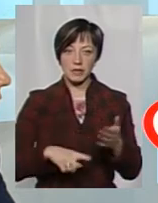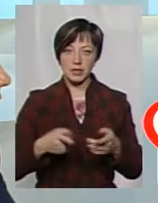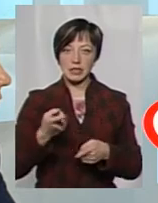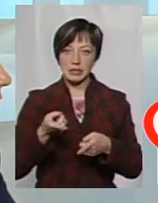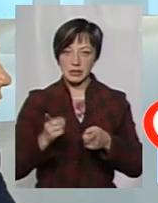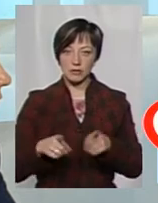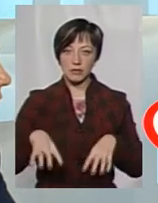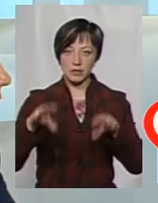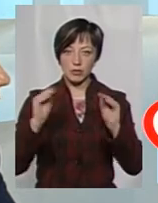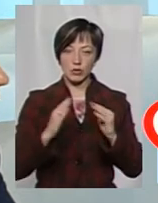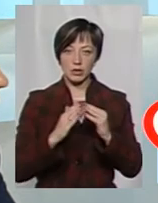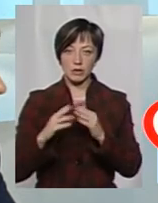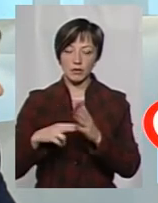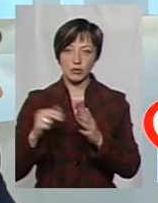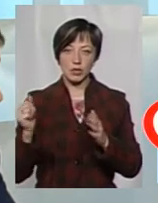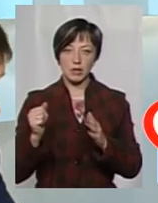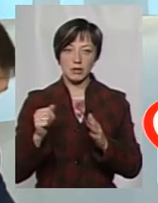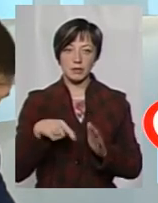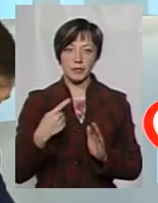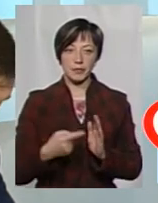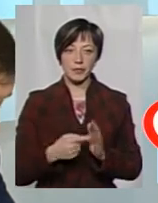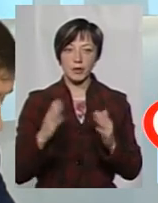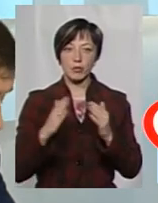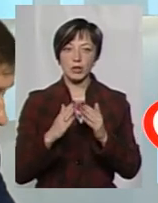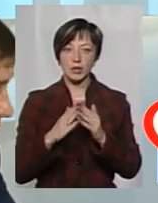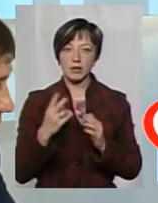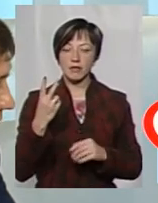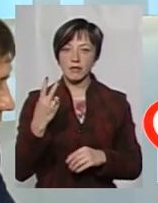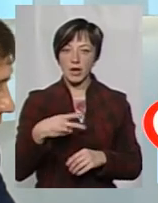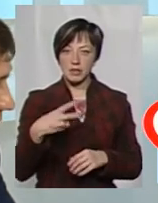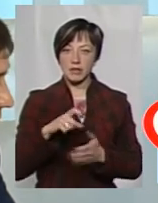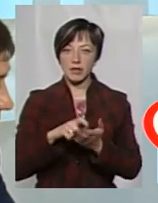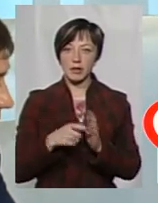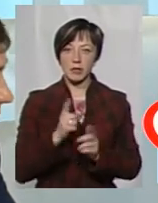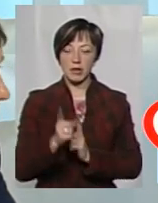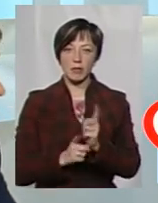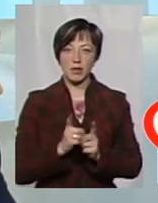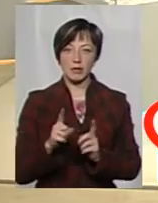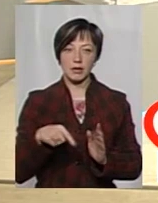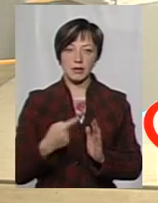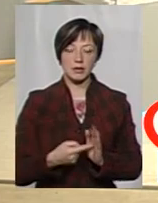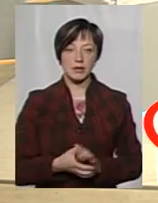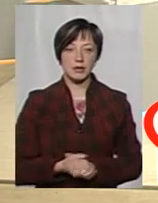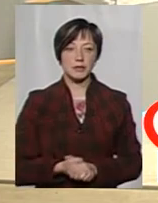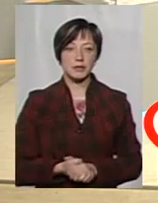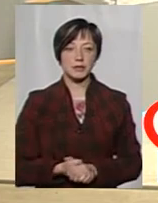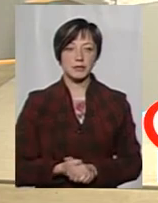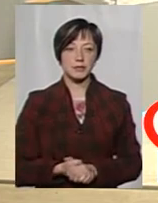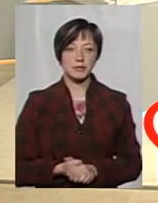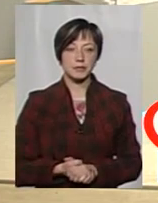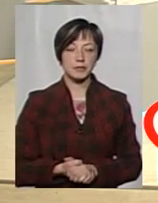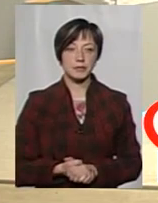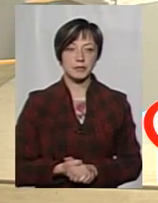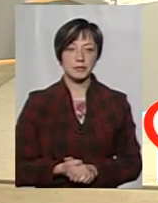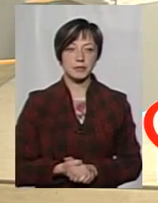дійсно цілими будинками люди відключалися? Ми чули, там в будинку 20 квартир переобладнали. Мені здається, в будинку більше. Так, так,